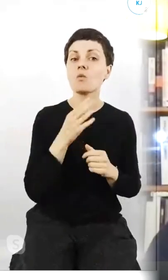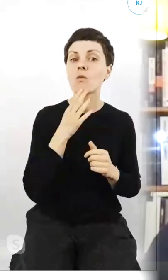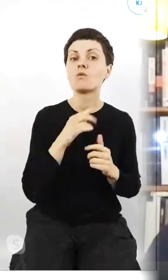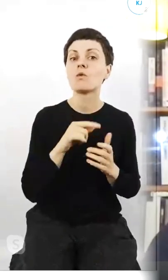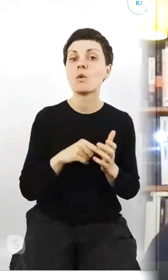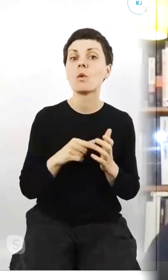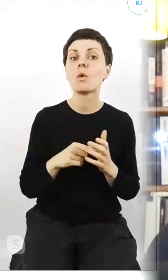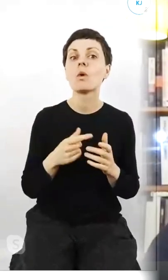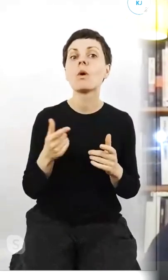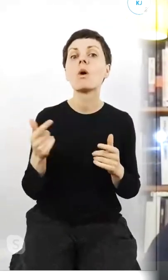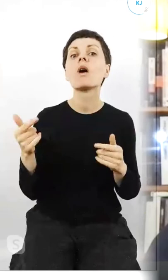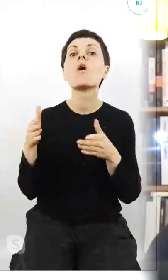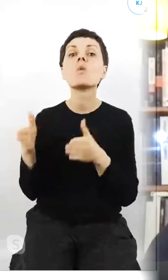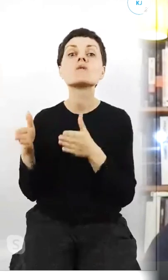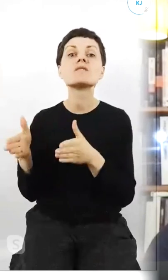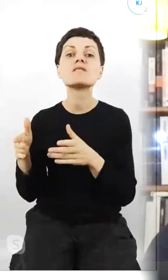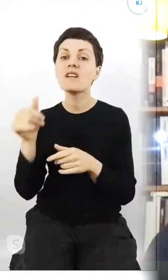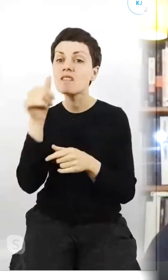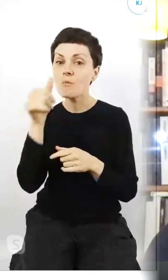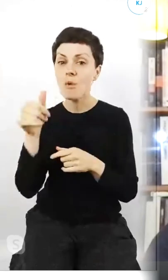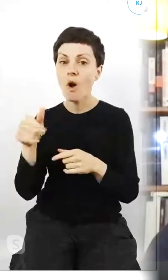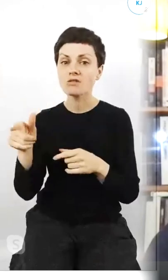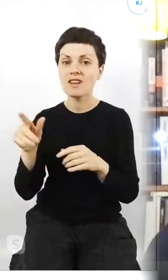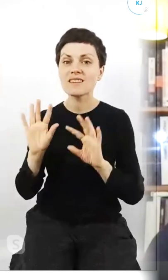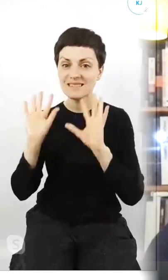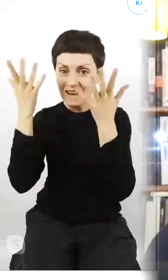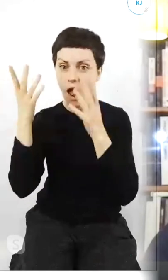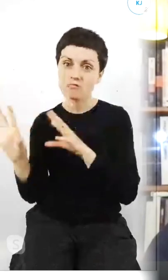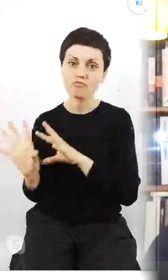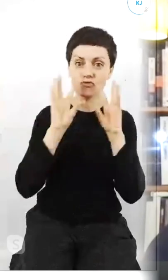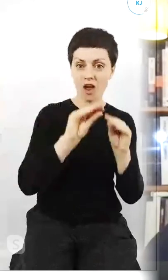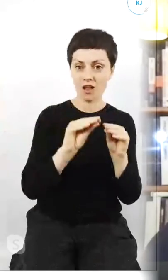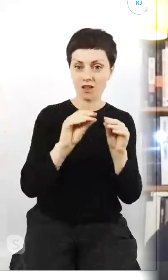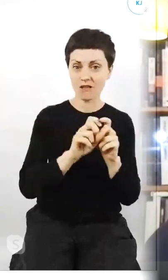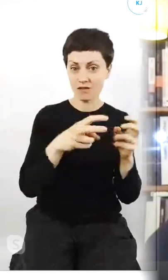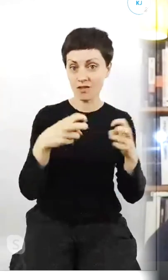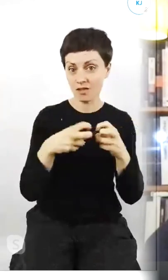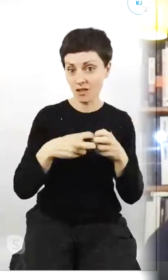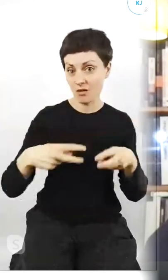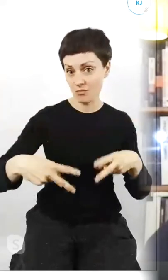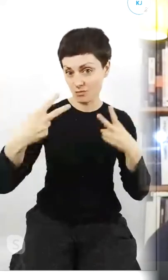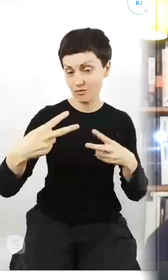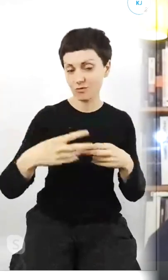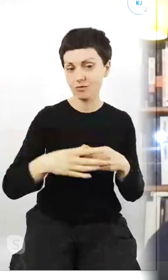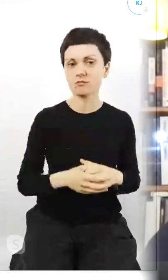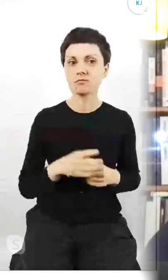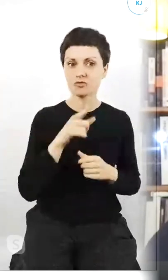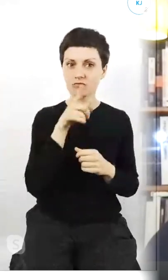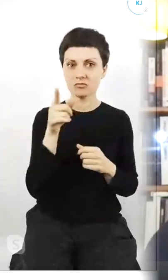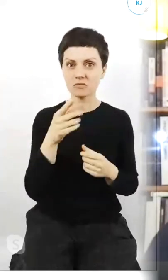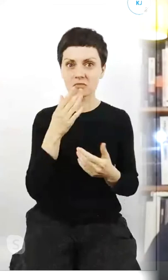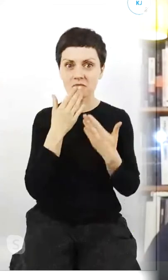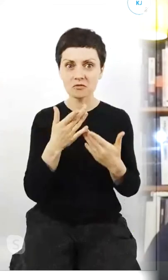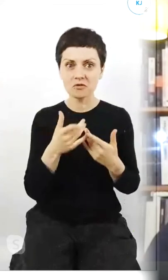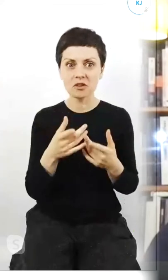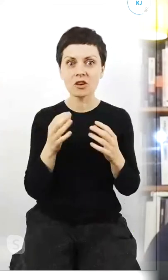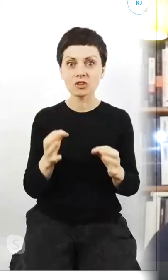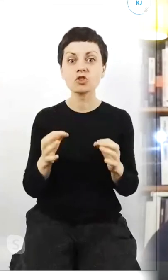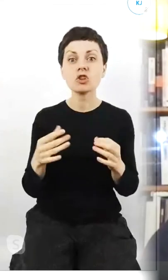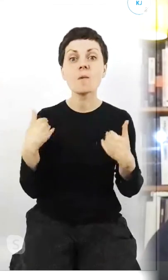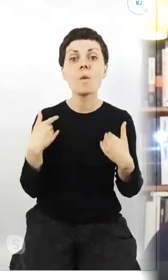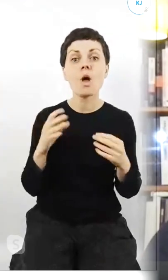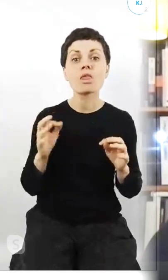zejść z ulic, prawda, strajkuje w tej chwili online, tak? I to macie wrażenie, że to... No dzisiaj, tak? Była akcja.